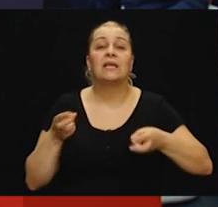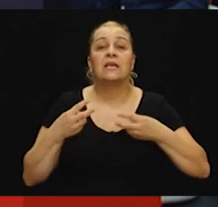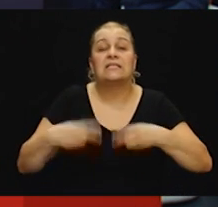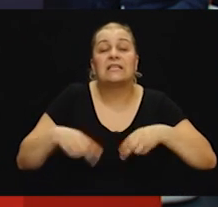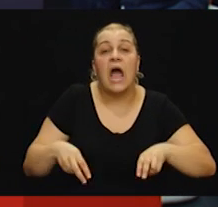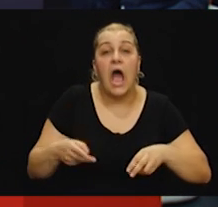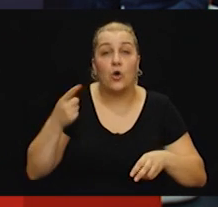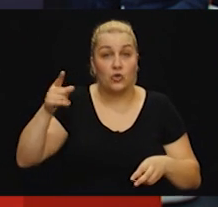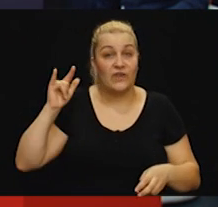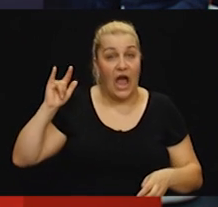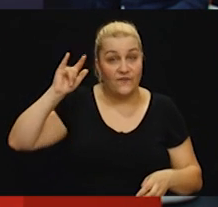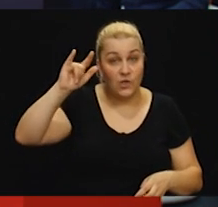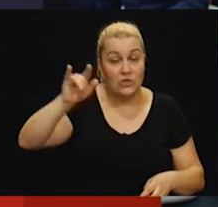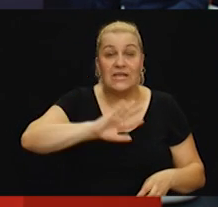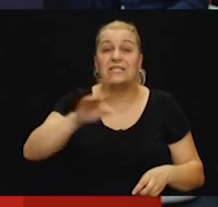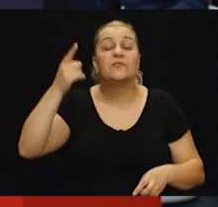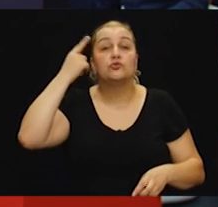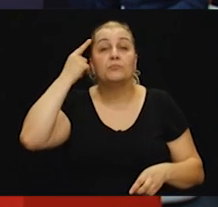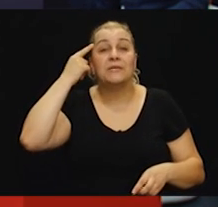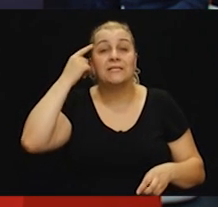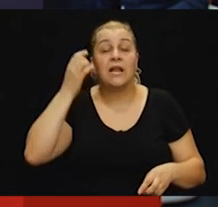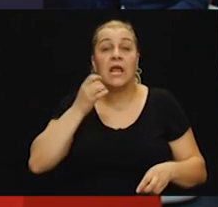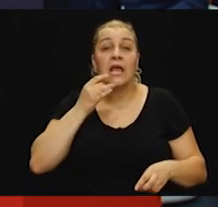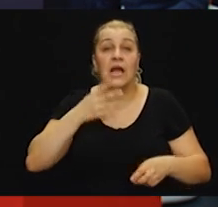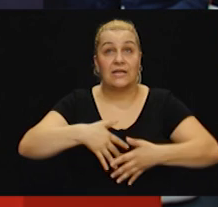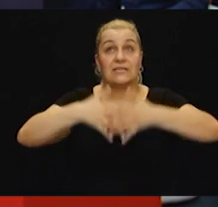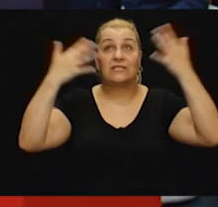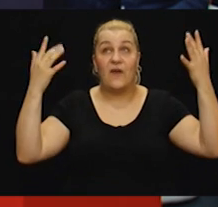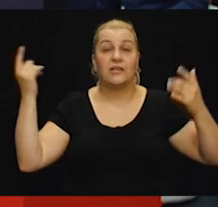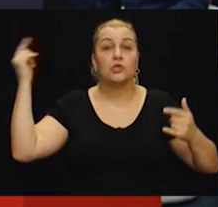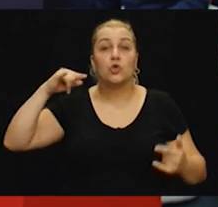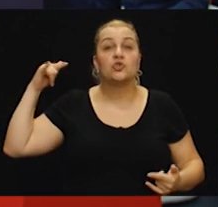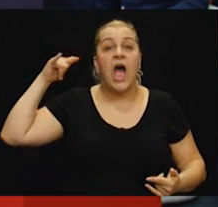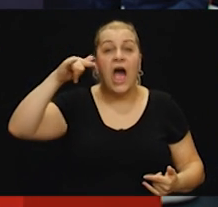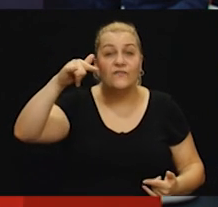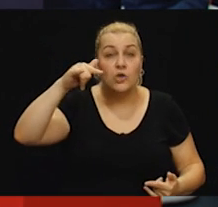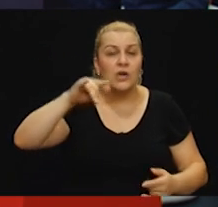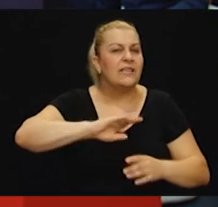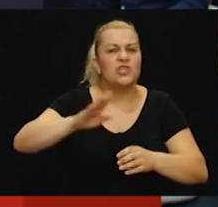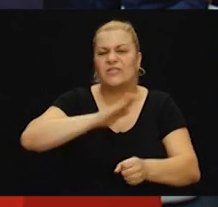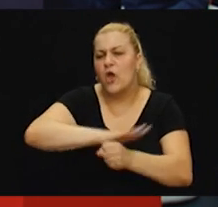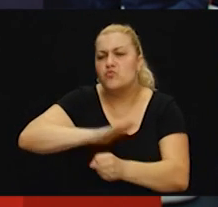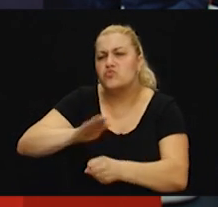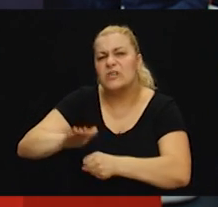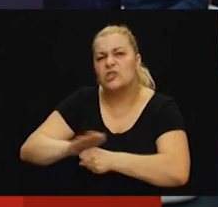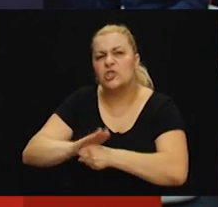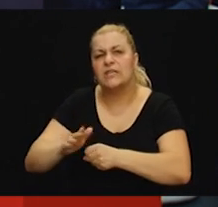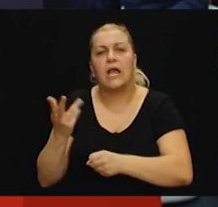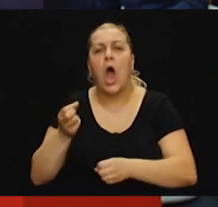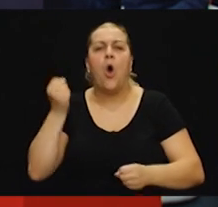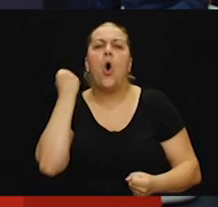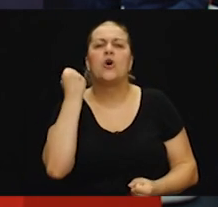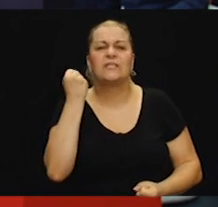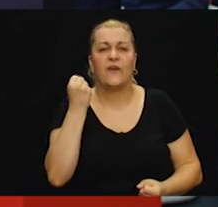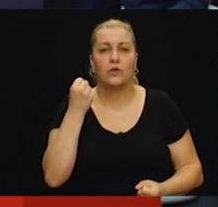tih aviona kad cvane ljudi su mislili da će se poravnat cijela Dolinane rete. Radi toga kao osveta za napad na taj